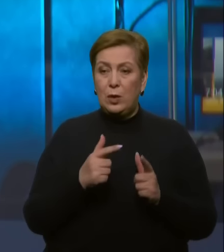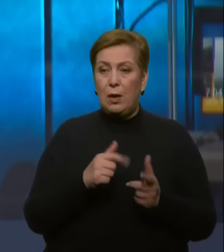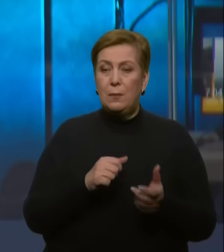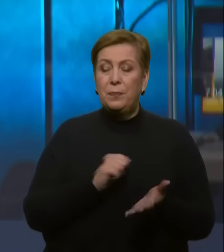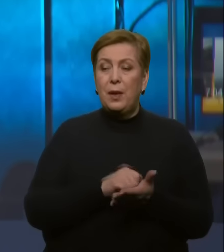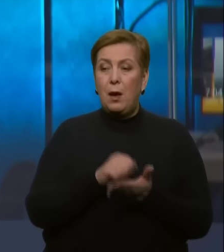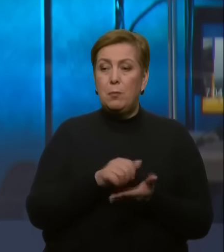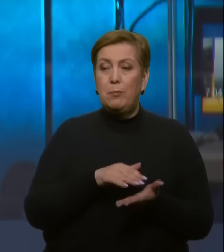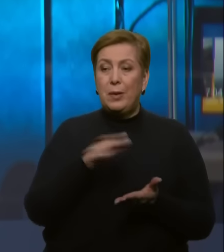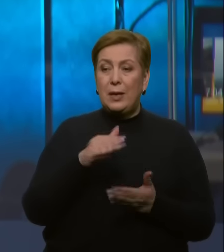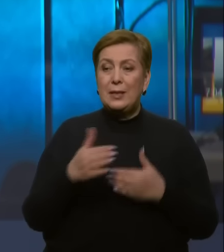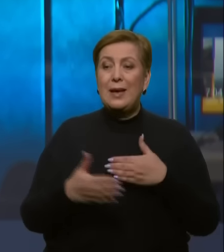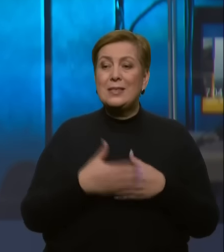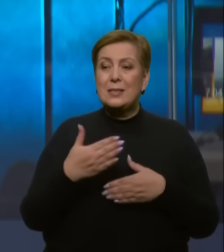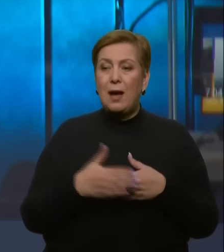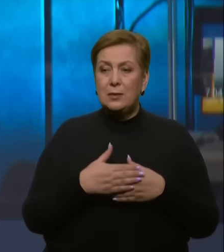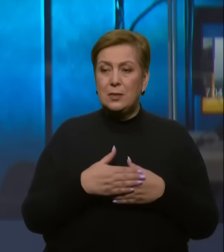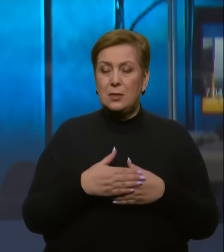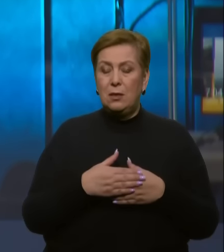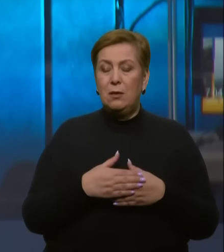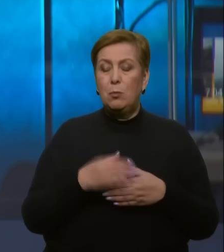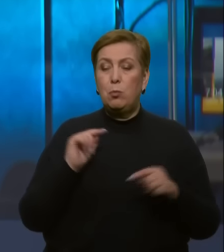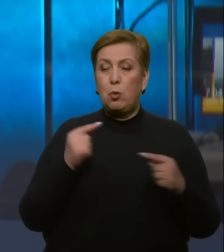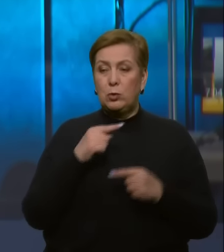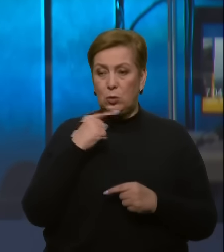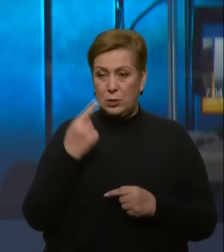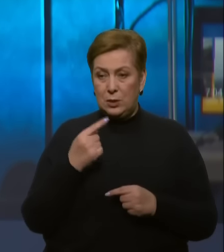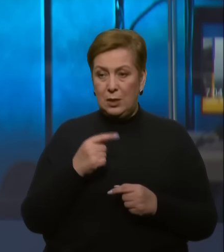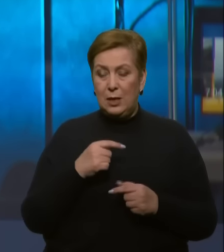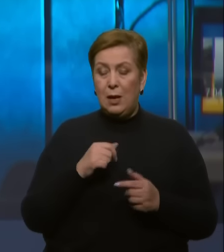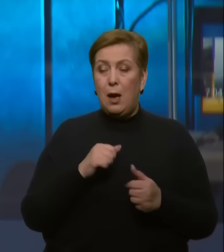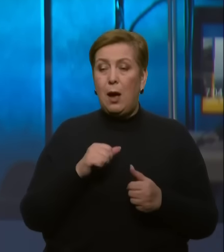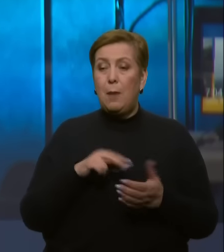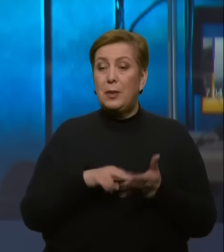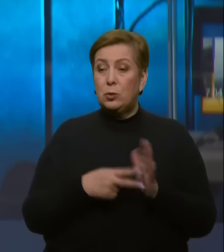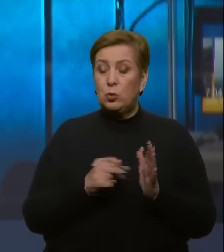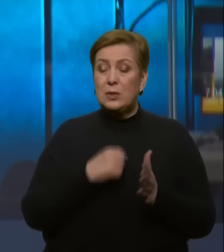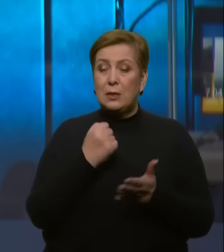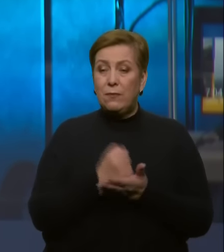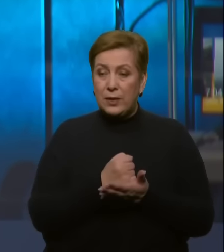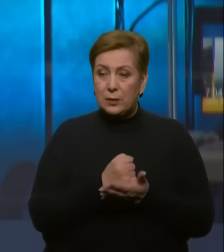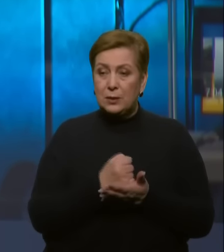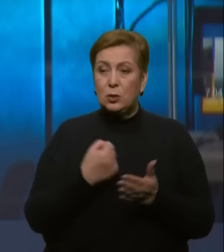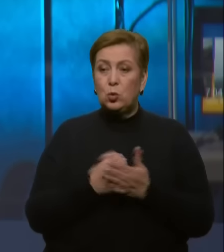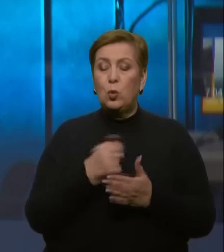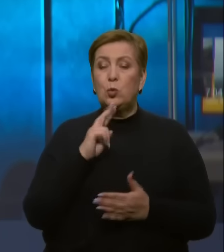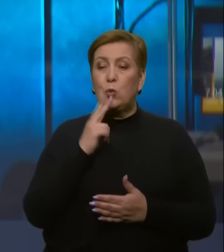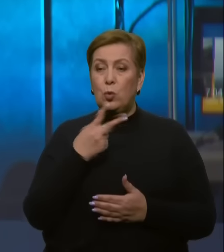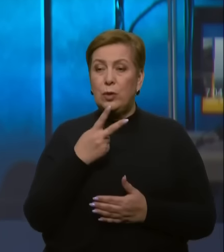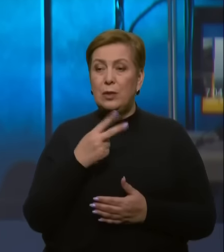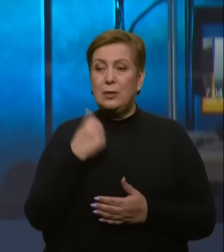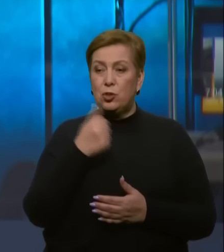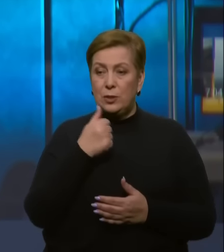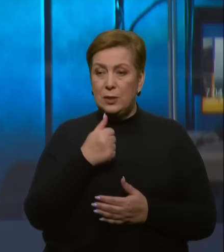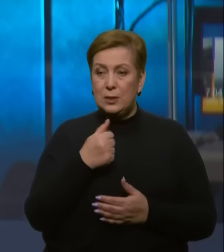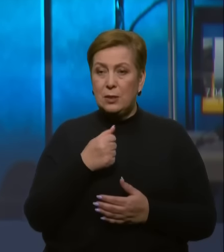затвердити до другої річниці повномасштабного вторгнення в Україну. Про це повідомляє агенція Bloomberg з посиланням на джерела.